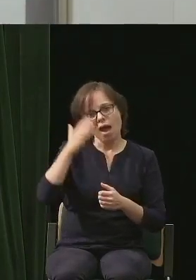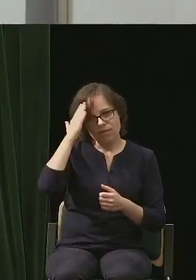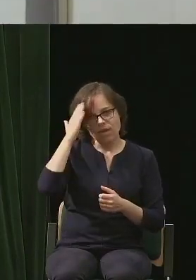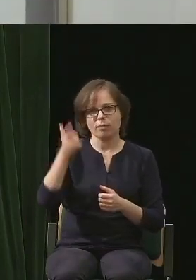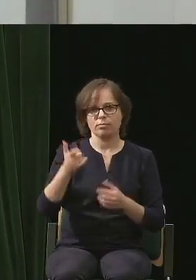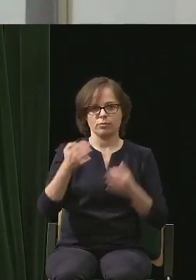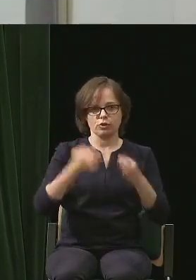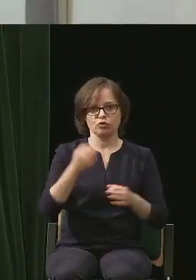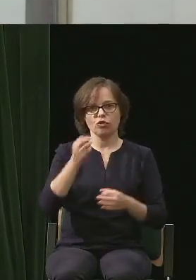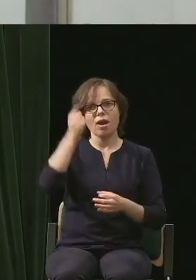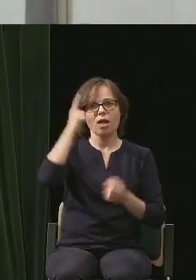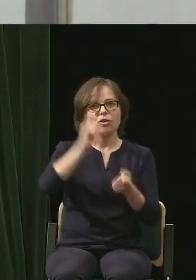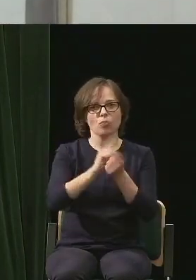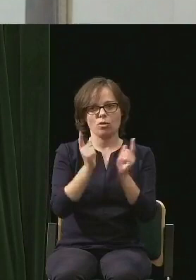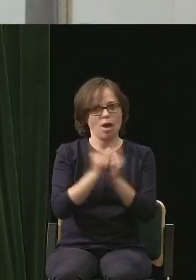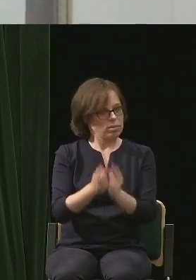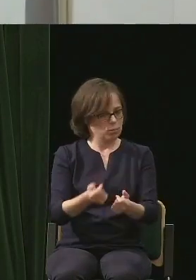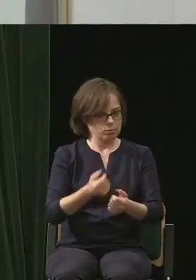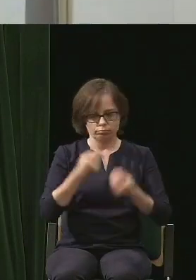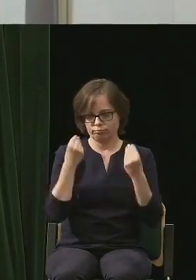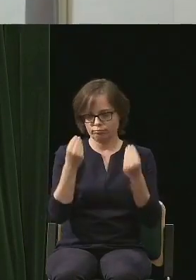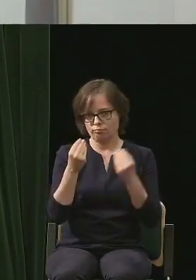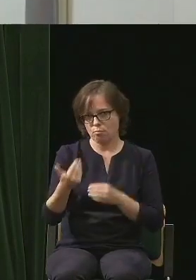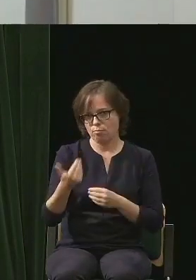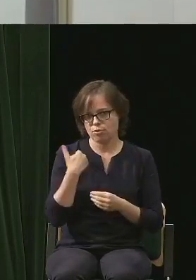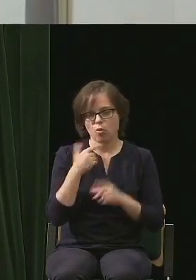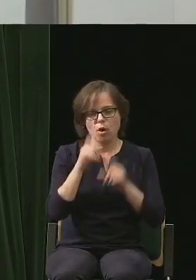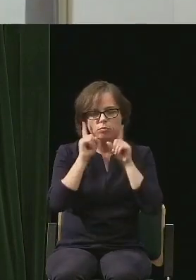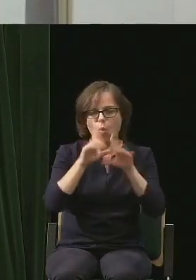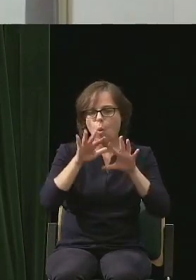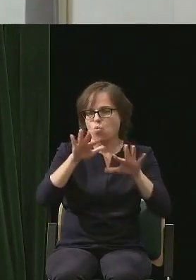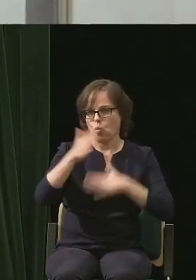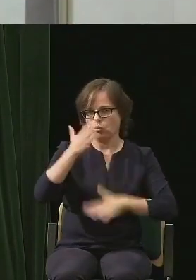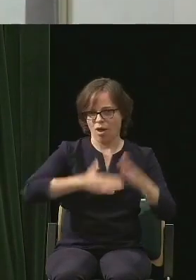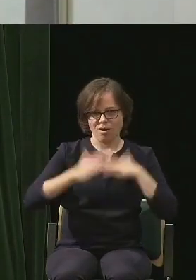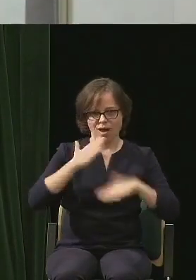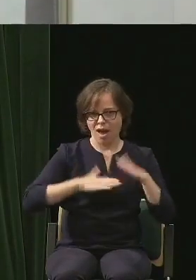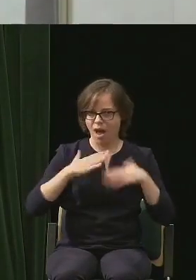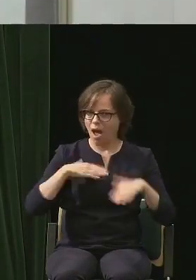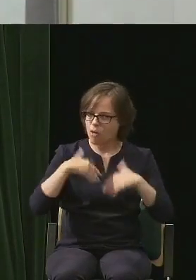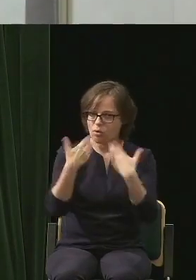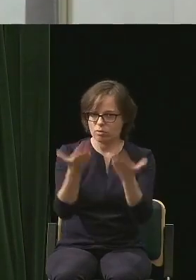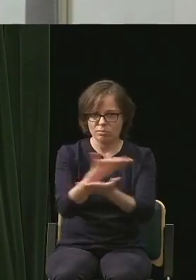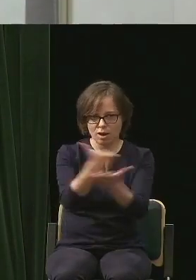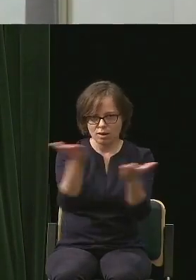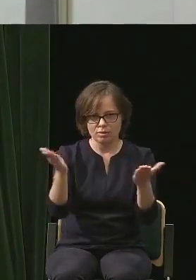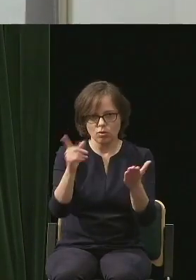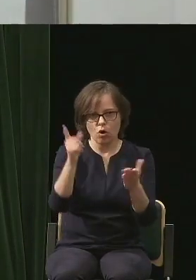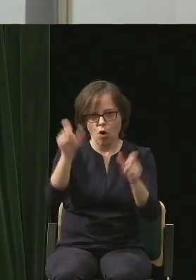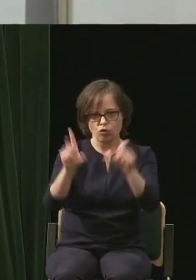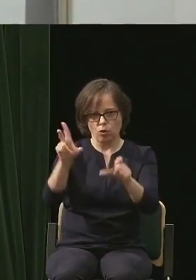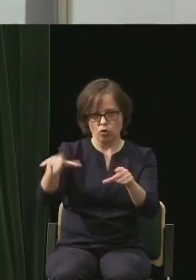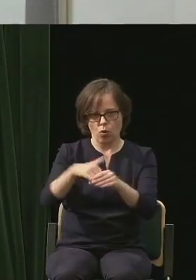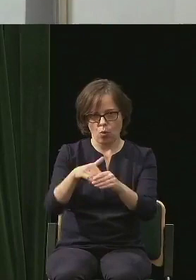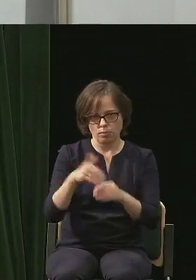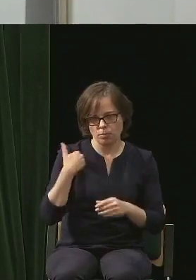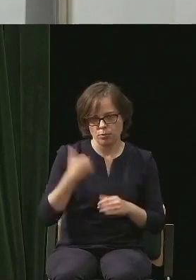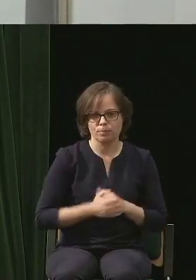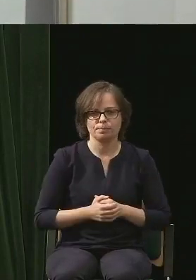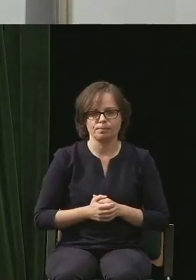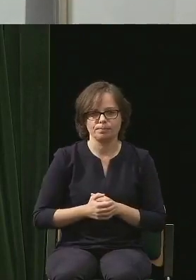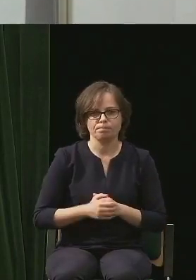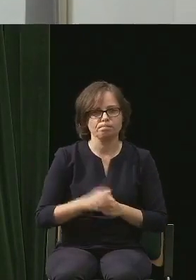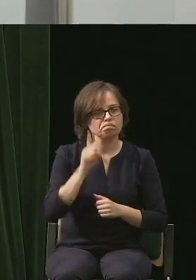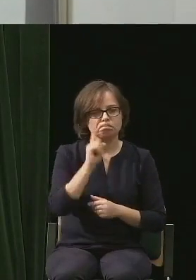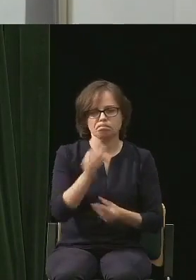poranne dzisiejsze było spotkanie i jak wiele radości przyniosło jego uczestnikom. Wspaniała